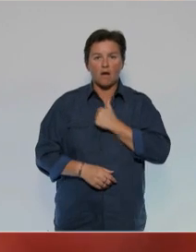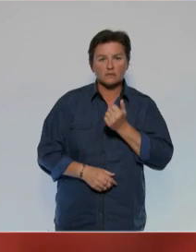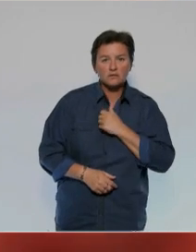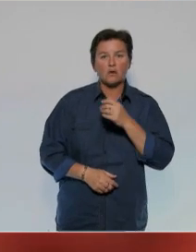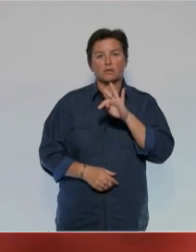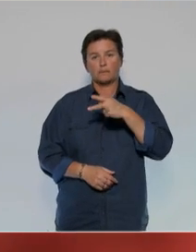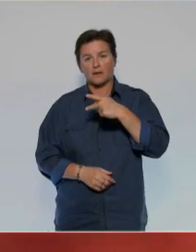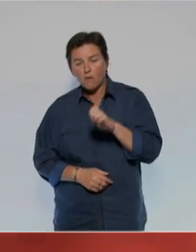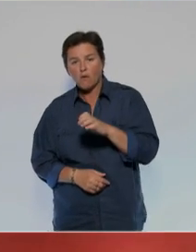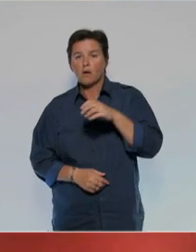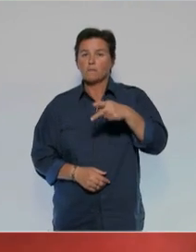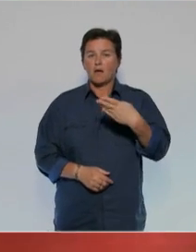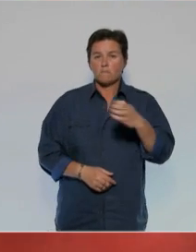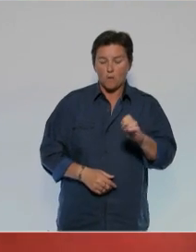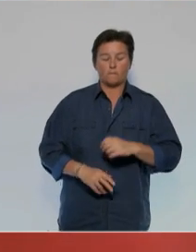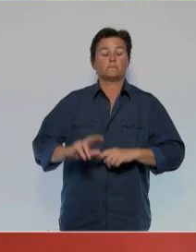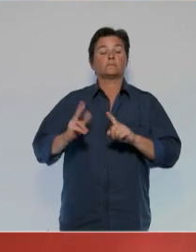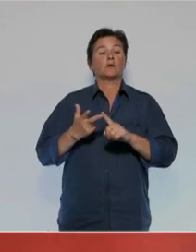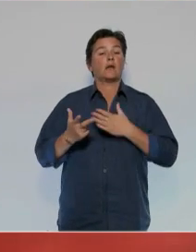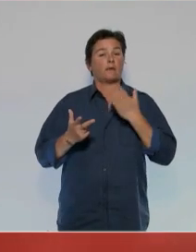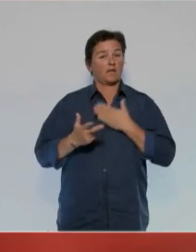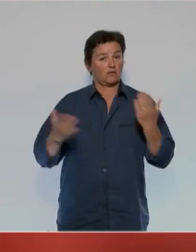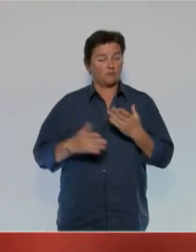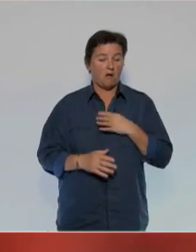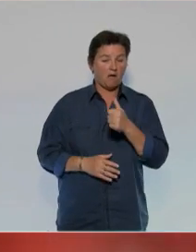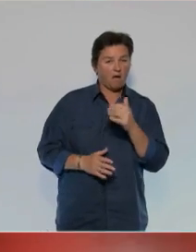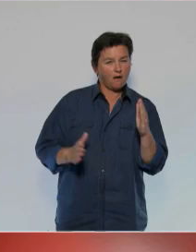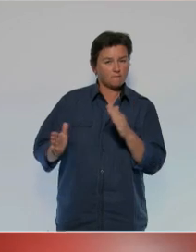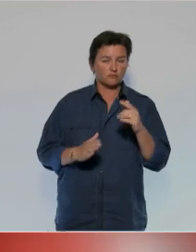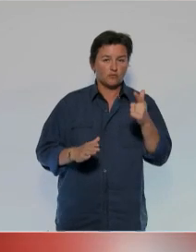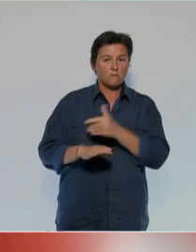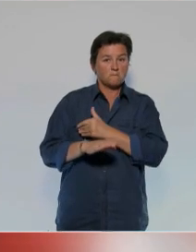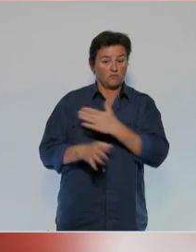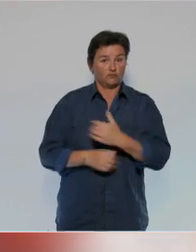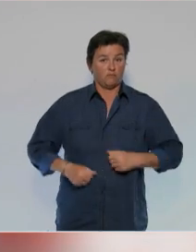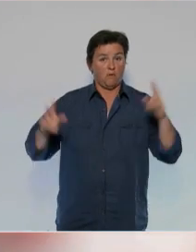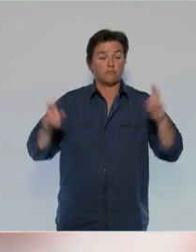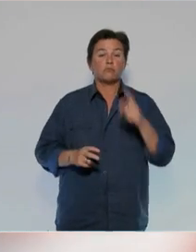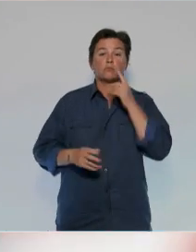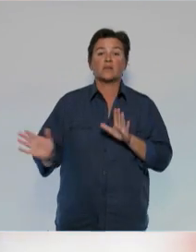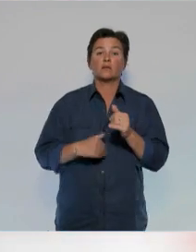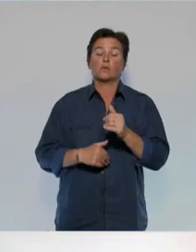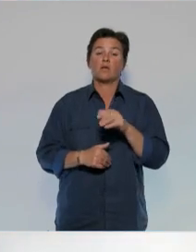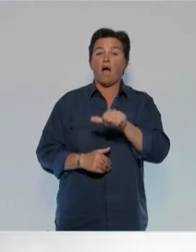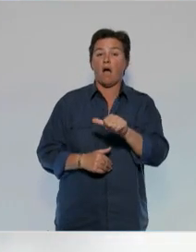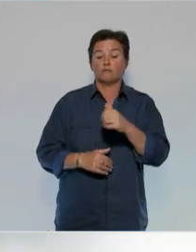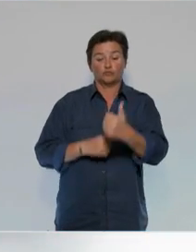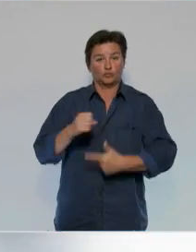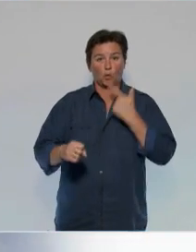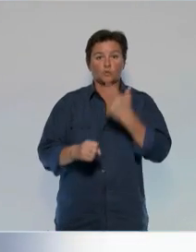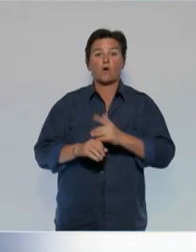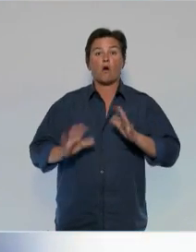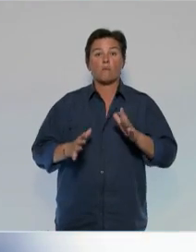TPE, les PME. Troisièmement, la baisse de 1 à 2 millions du nombre de chômeurs de catégorie A en 2 ans